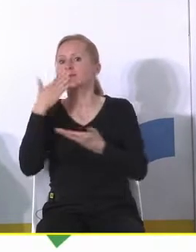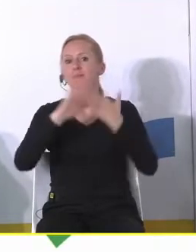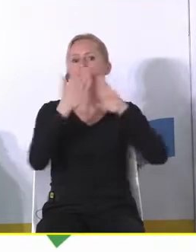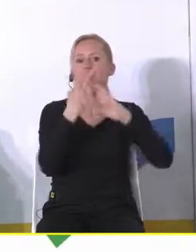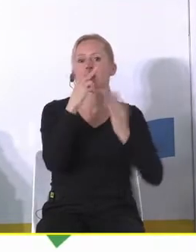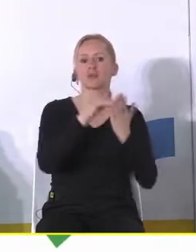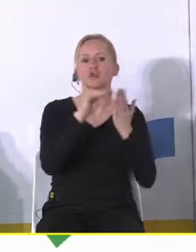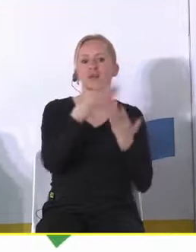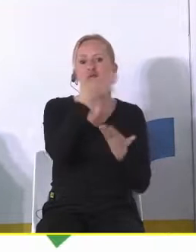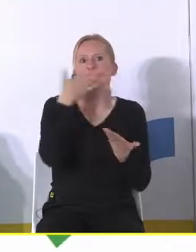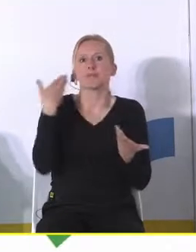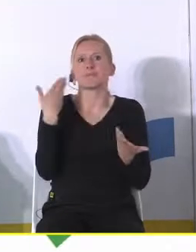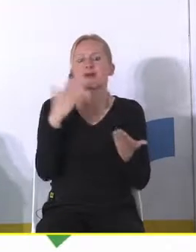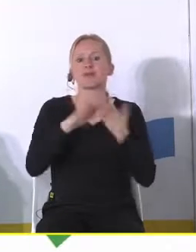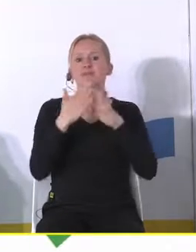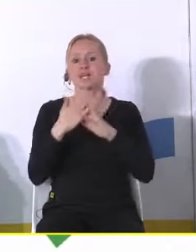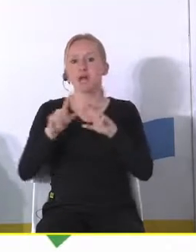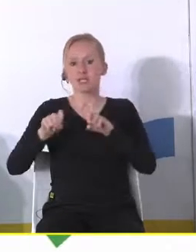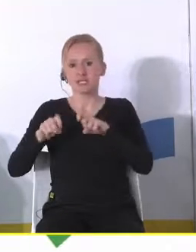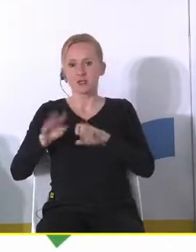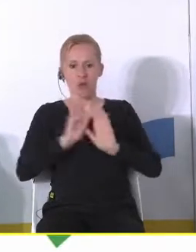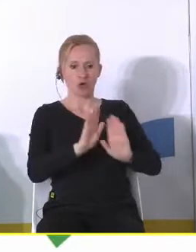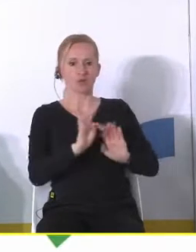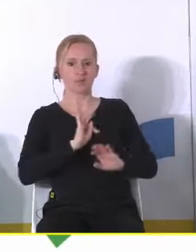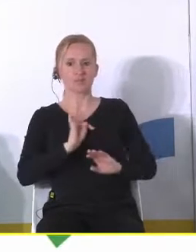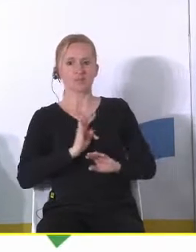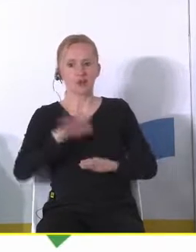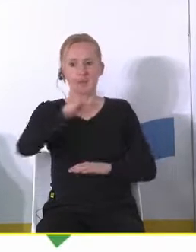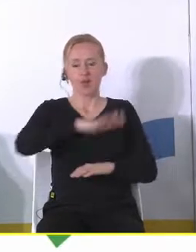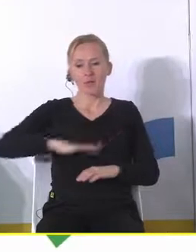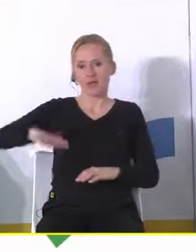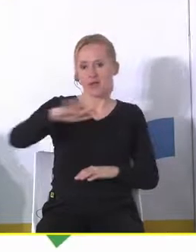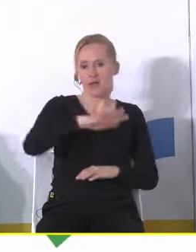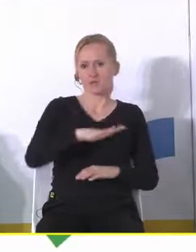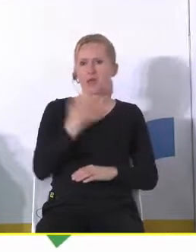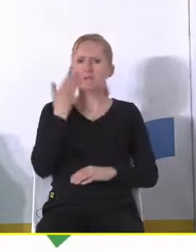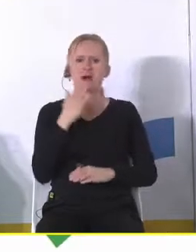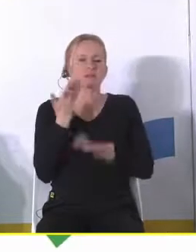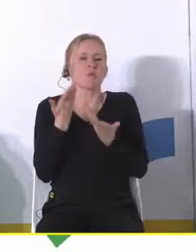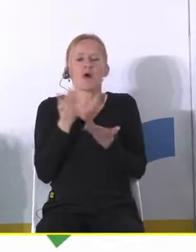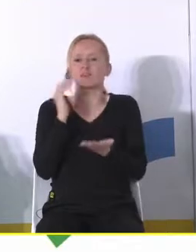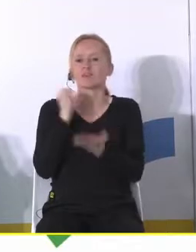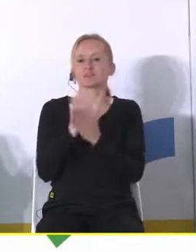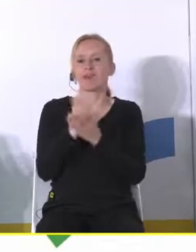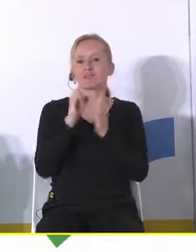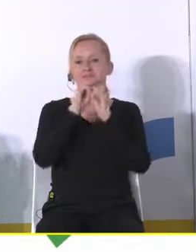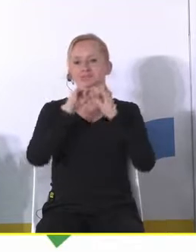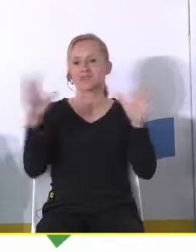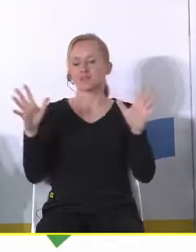doświadczeniami mało tego jeszcze zazdrośnie chronimy swoich terytoriów tak no i bardzo prosta rzecz się wydarzyła był